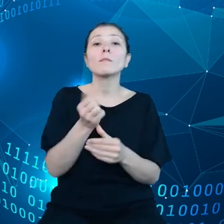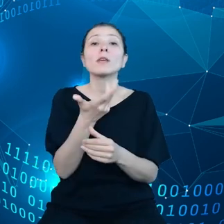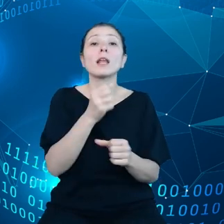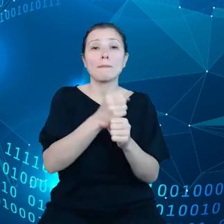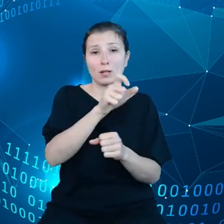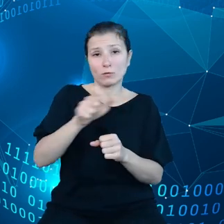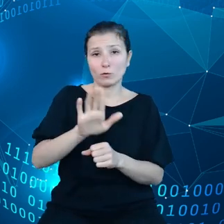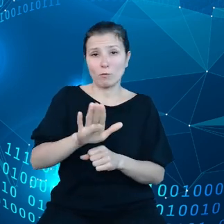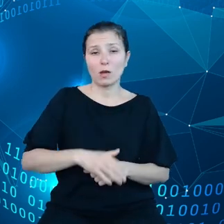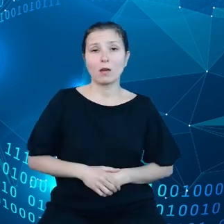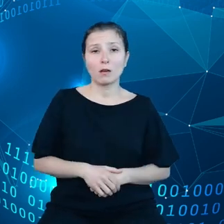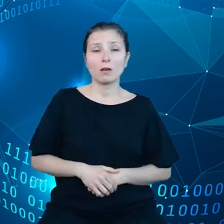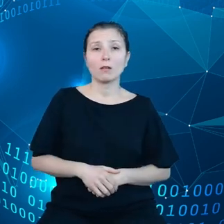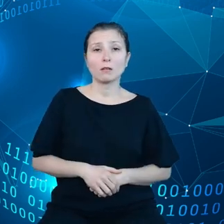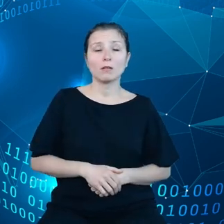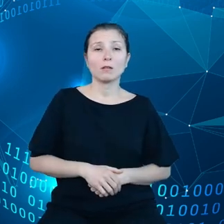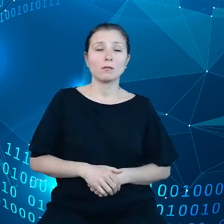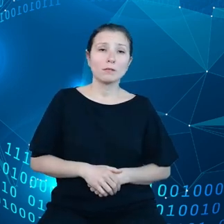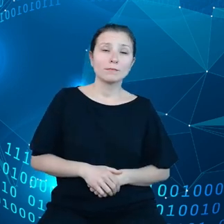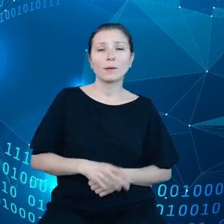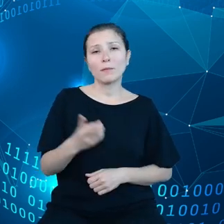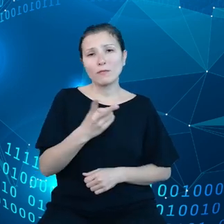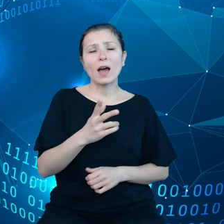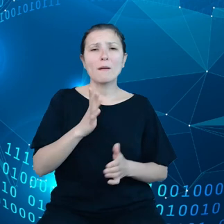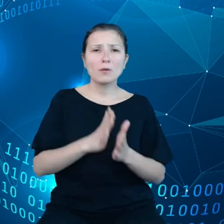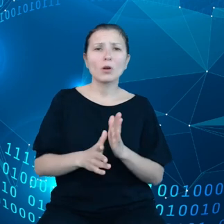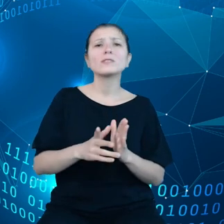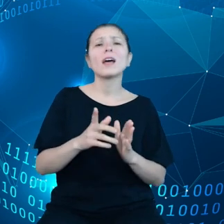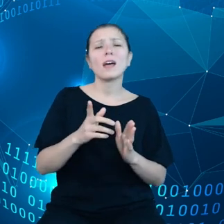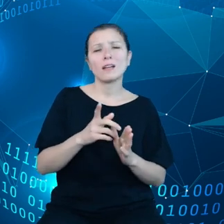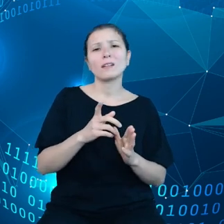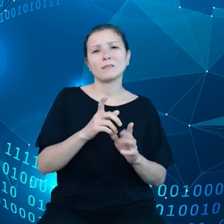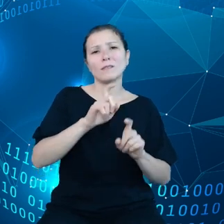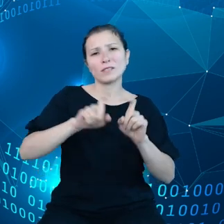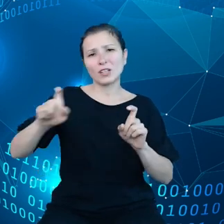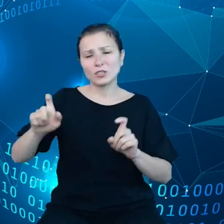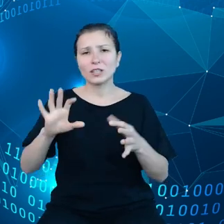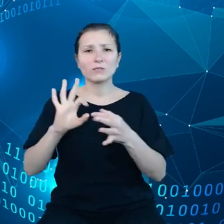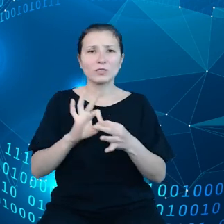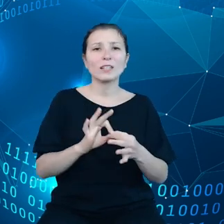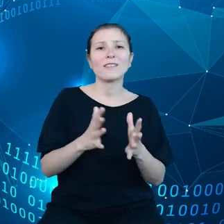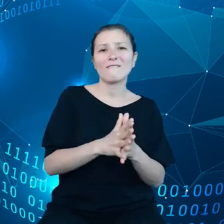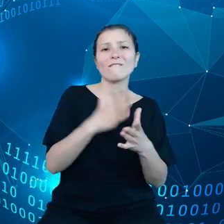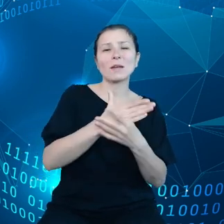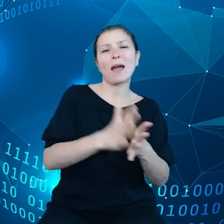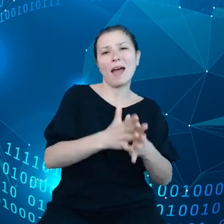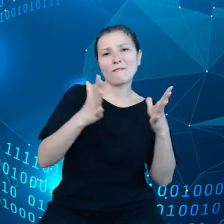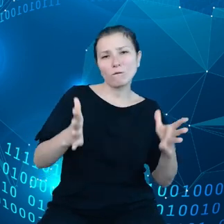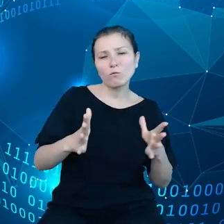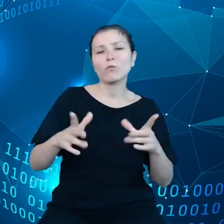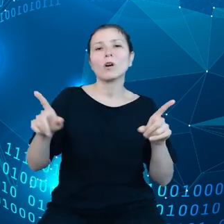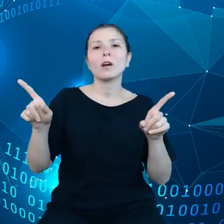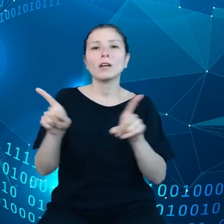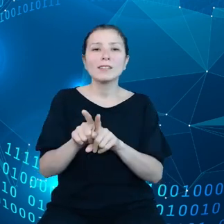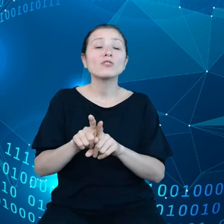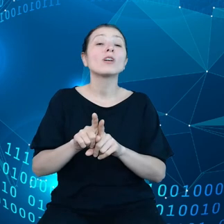takich prostych wyznaczników na temat wielkości i stabilności firmy, której używamy tak